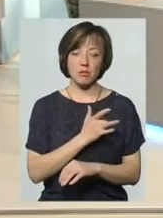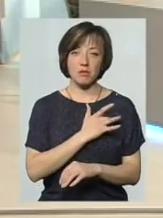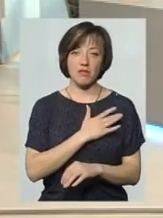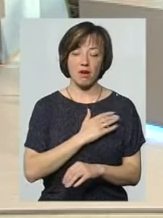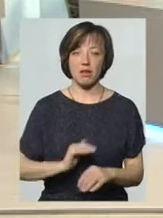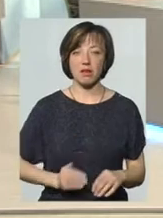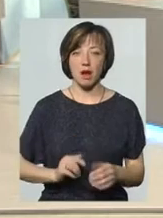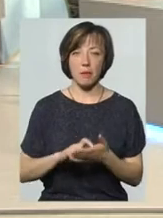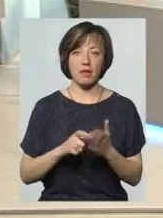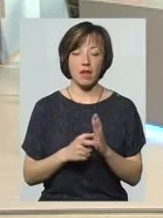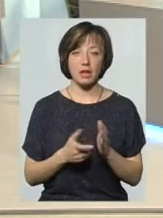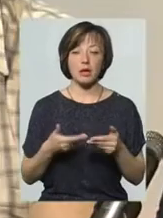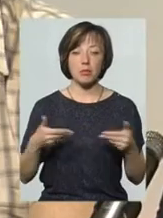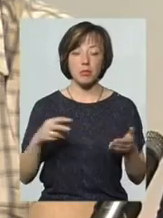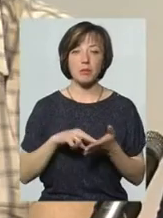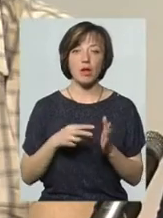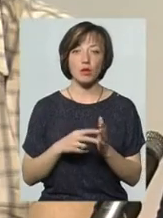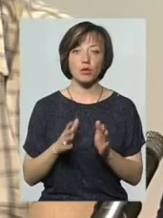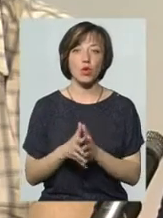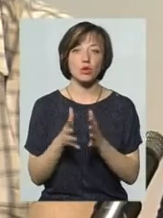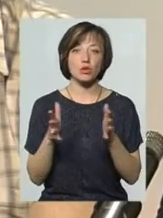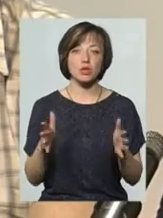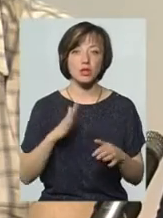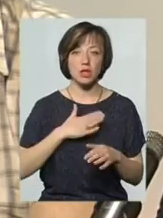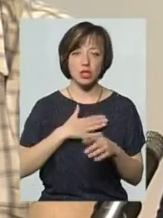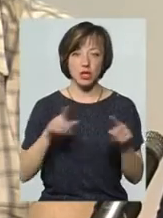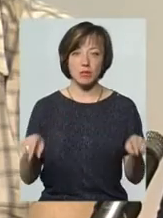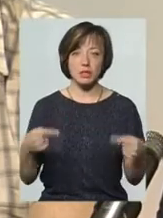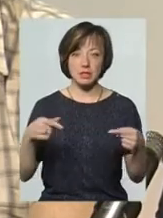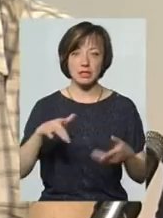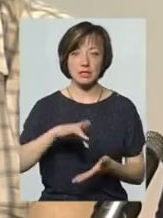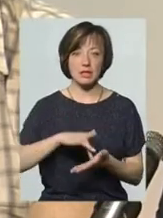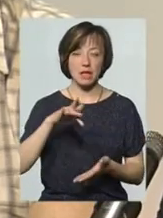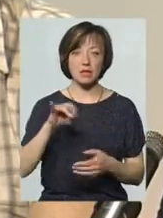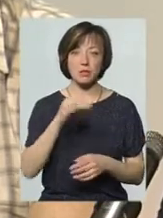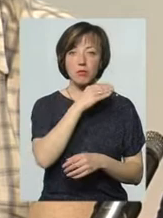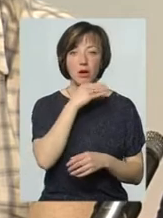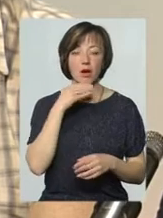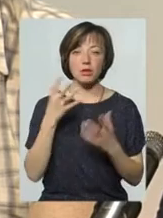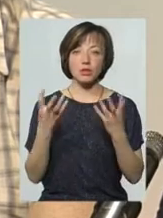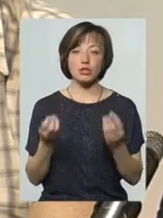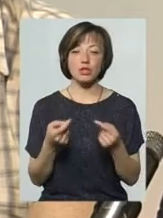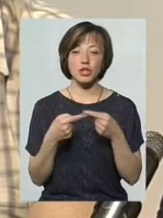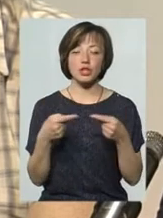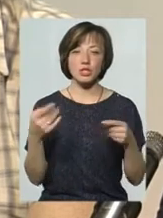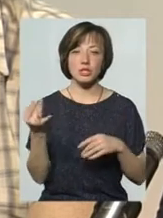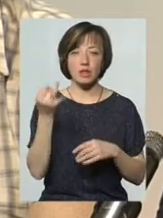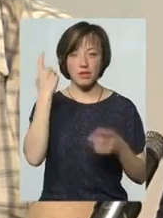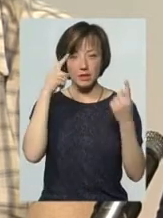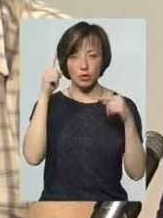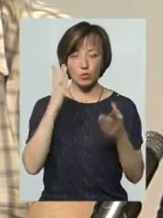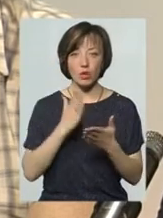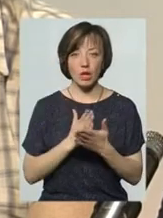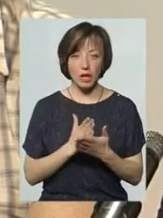кабінети. Ми плануємо розширювати наш реабілітаційний центр. І багато ще інших цікавих задумок є,